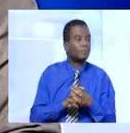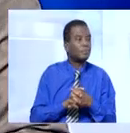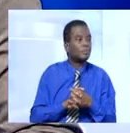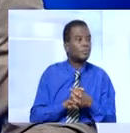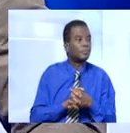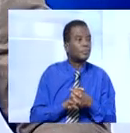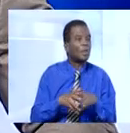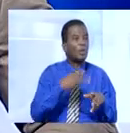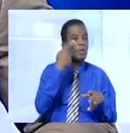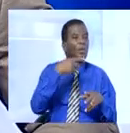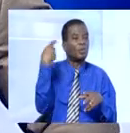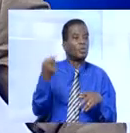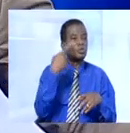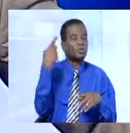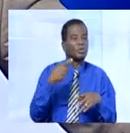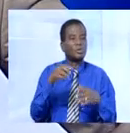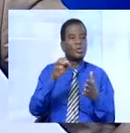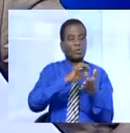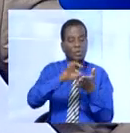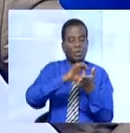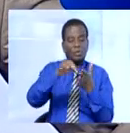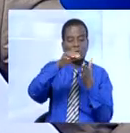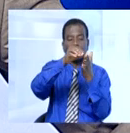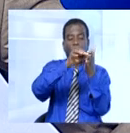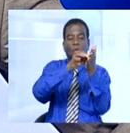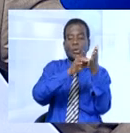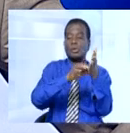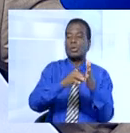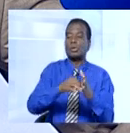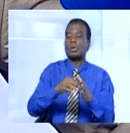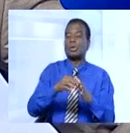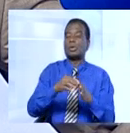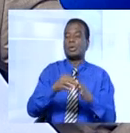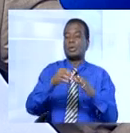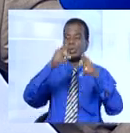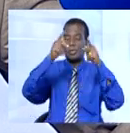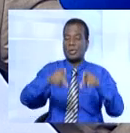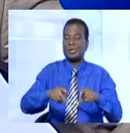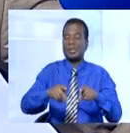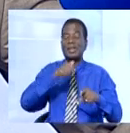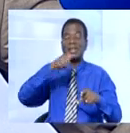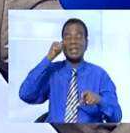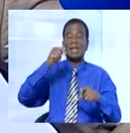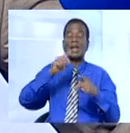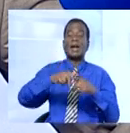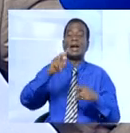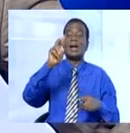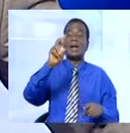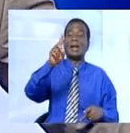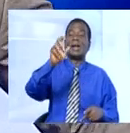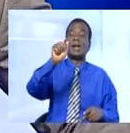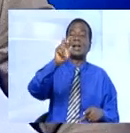Et parlons toujours du recensement général de la population et de l'habitat. Côte d'Ivoire, hier à Daoukro, le président du